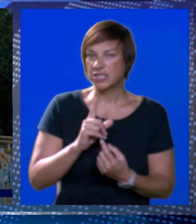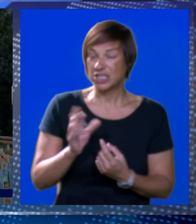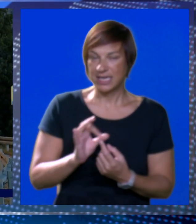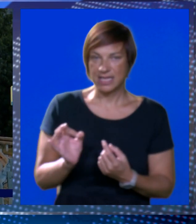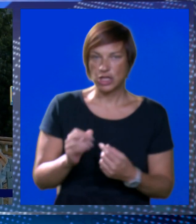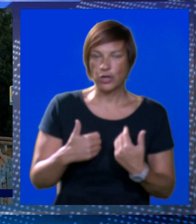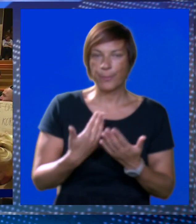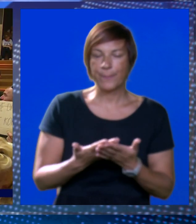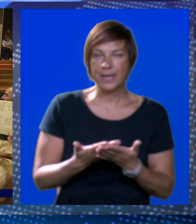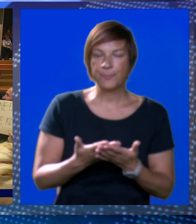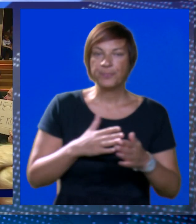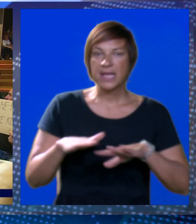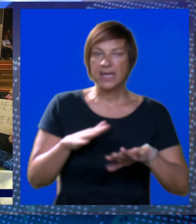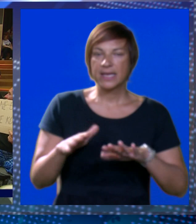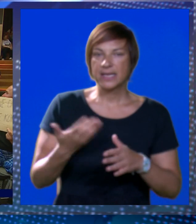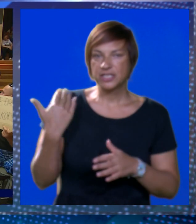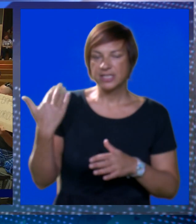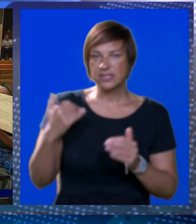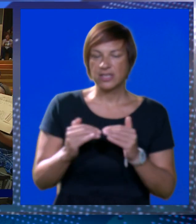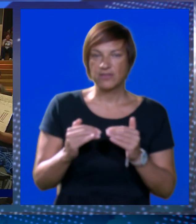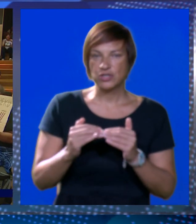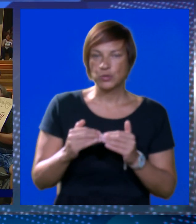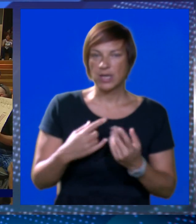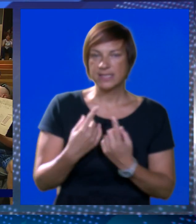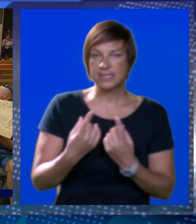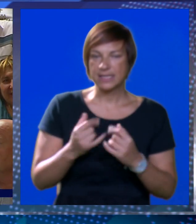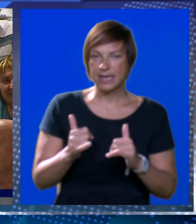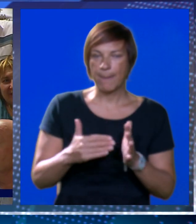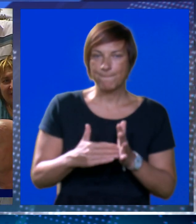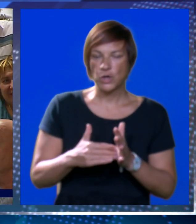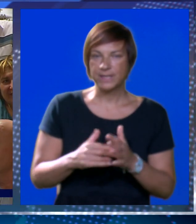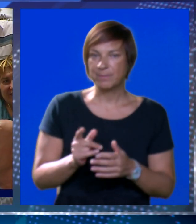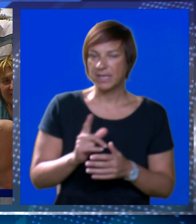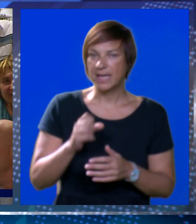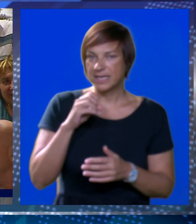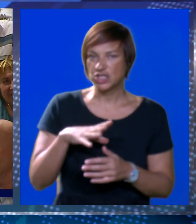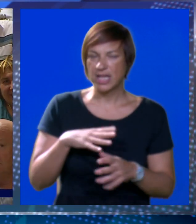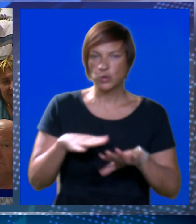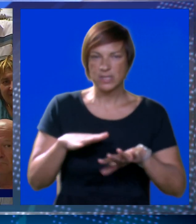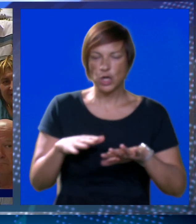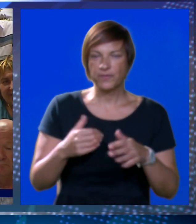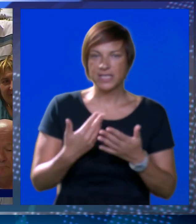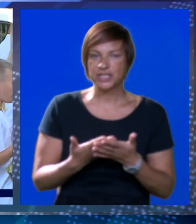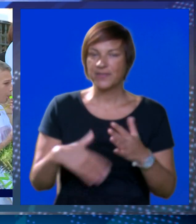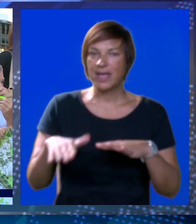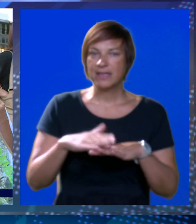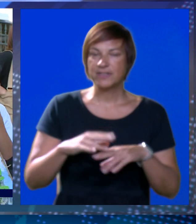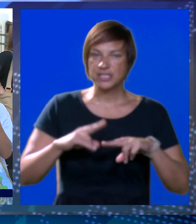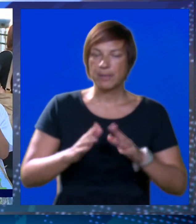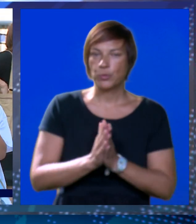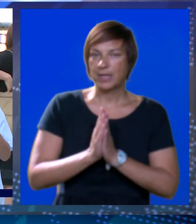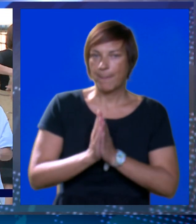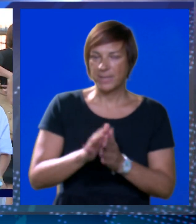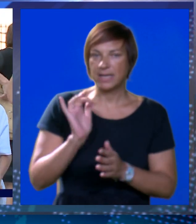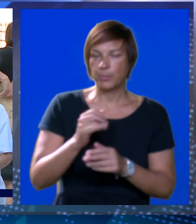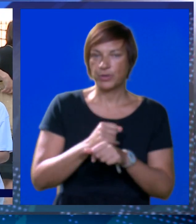ističe nije adekvatna. Inače građani su se odavno usuglasili da trasa jest potrebna, no ne na štetu stanovništva. Više se